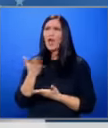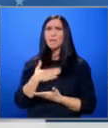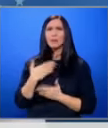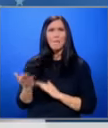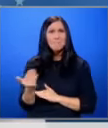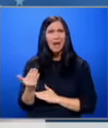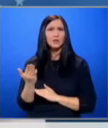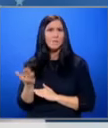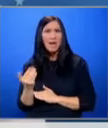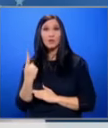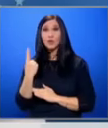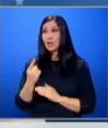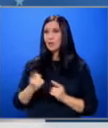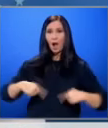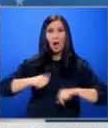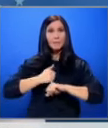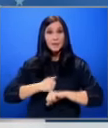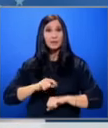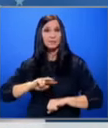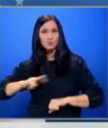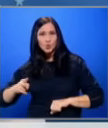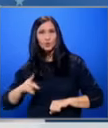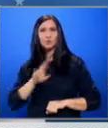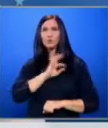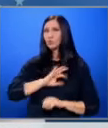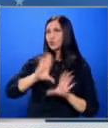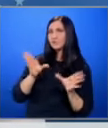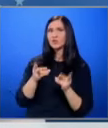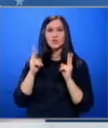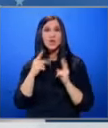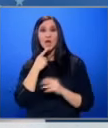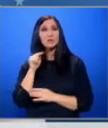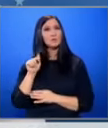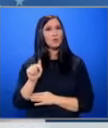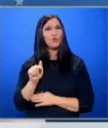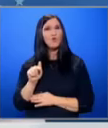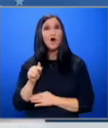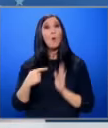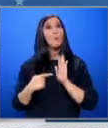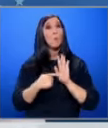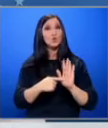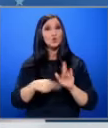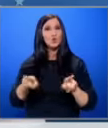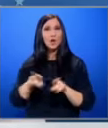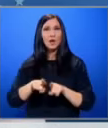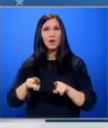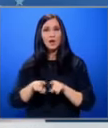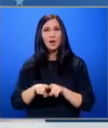един кабинет друг, докато получат от всичките разрешения. Затова го посочих, като